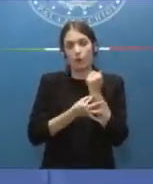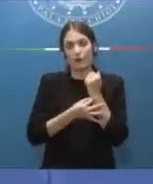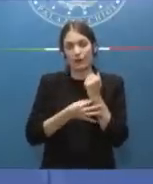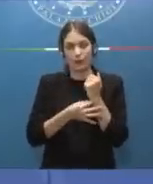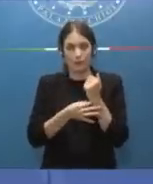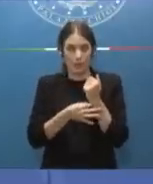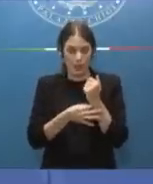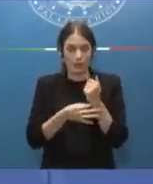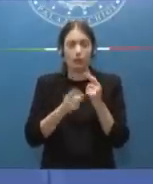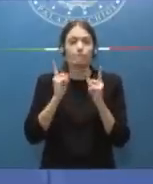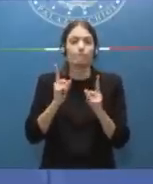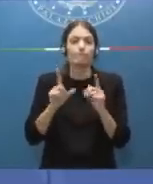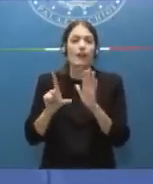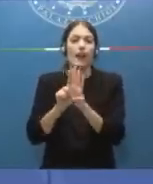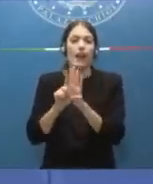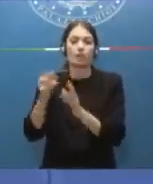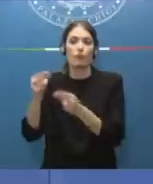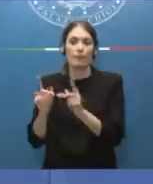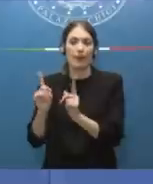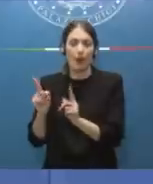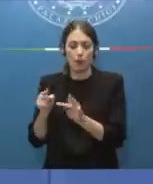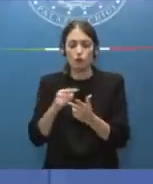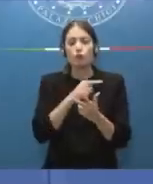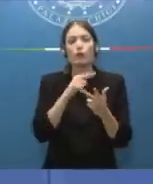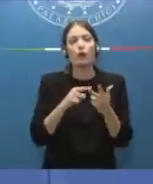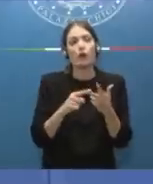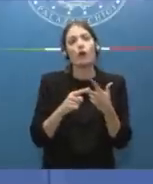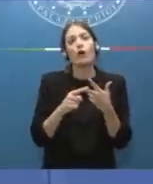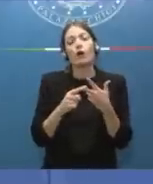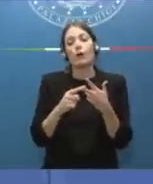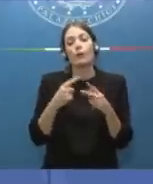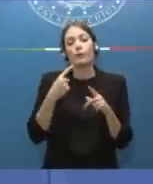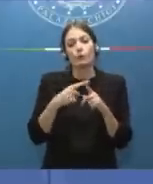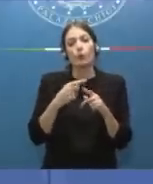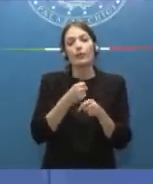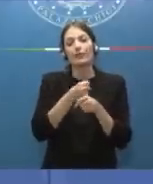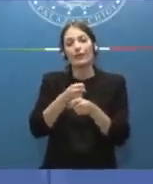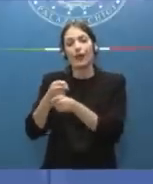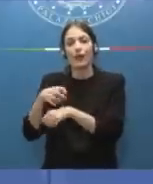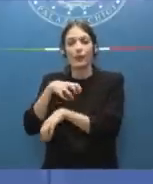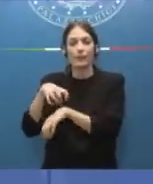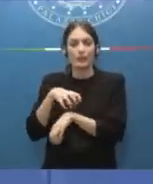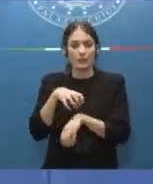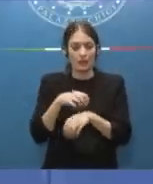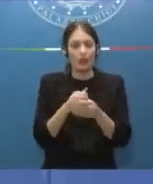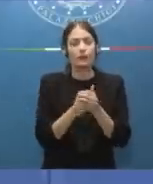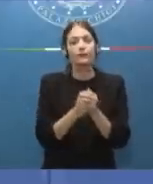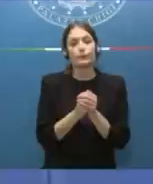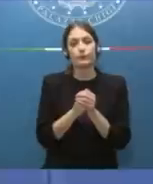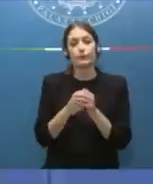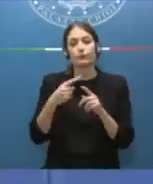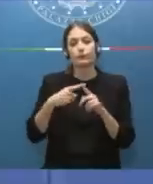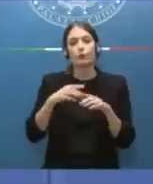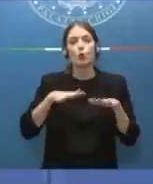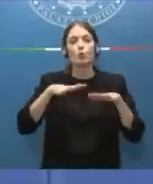deve essere previsto con la legge di bilancio e come dicevamo ci saranno le deleghe ai ministeri il giuramento